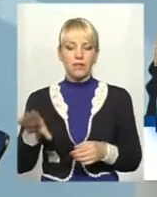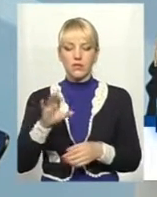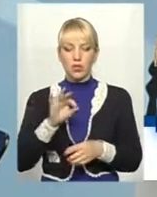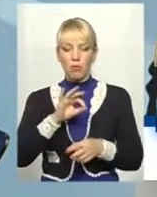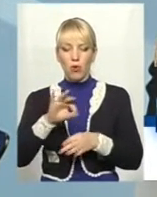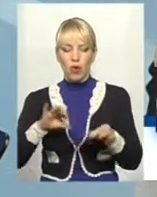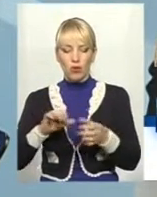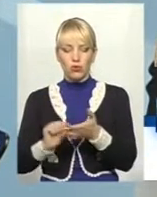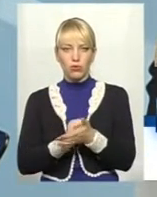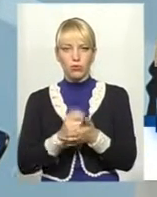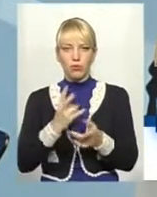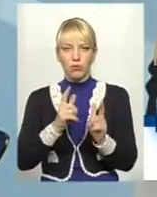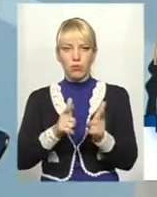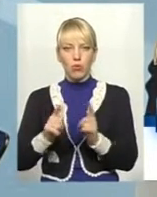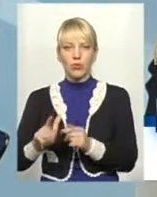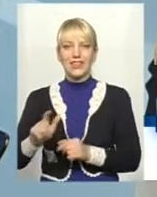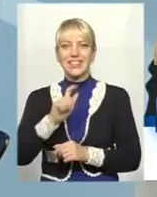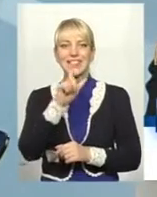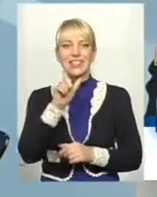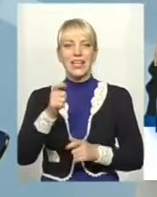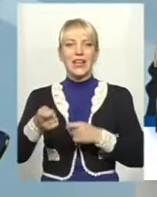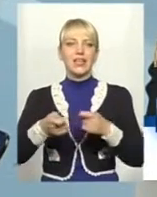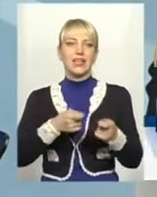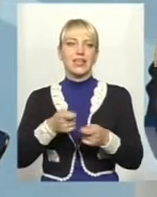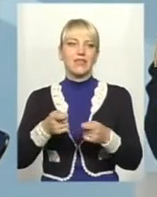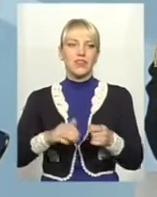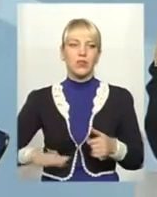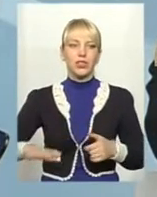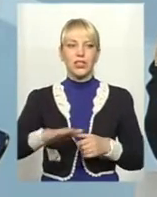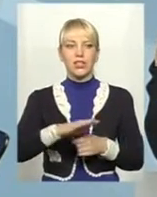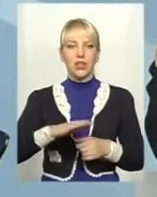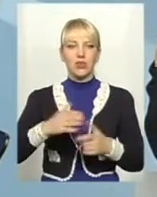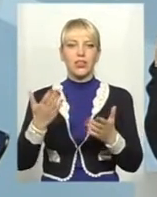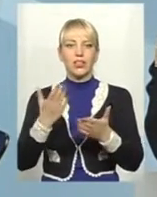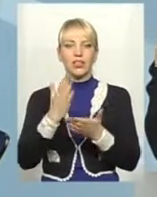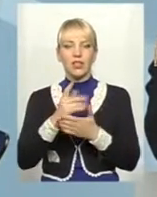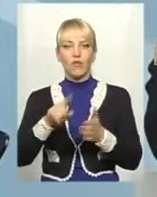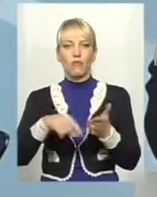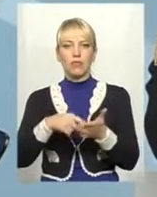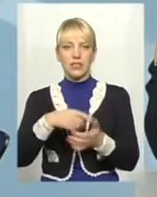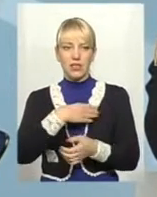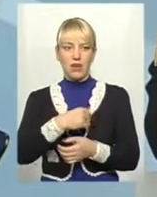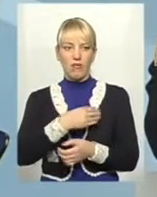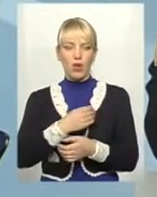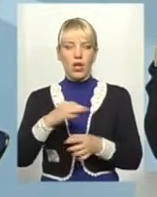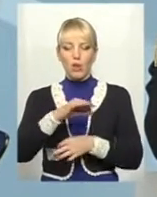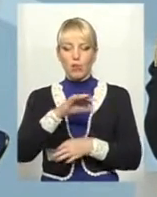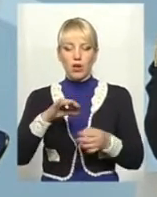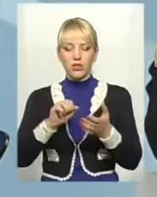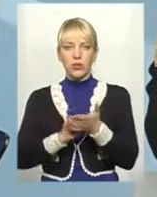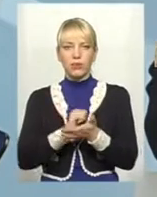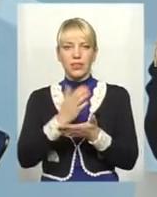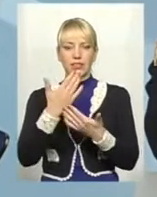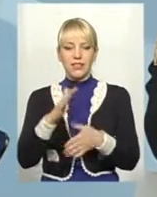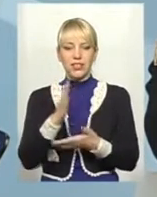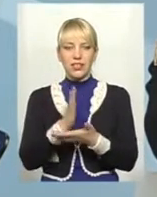погодити з керівництвом територіальної КЕФ, яка розташована в місті Львові. Вже проєктна документація є, вона